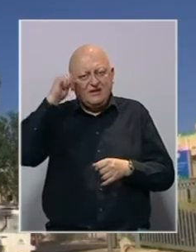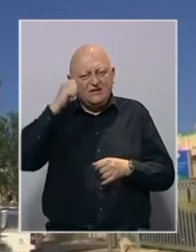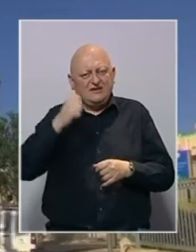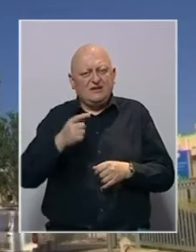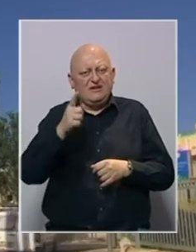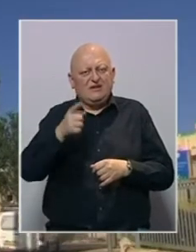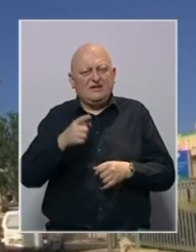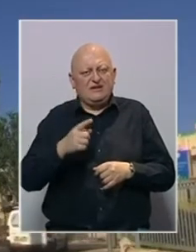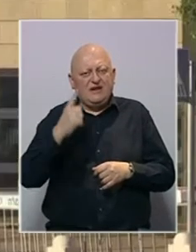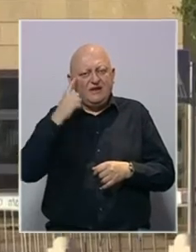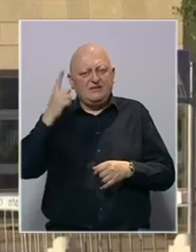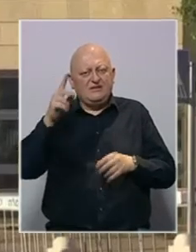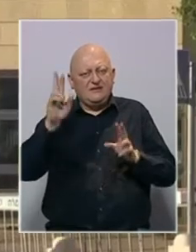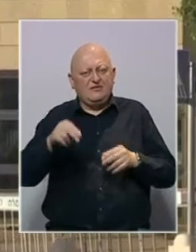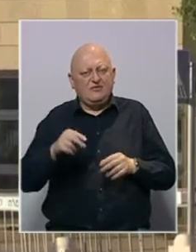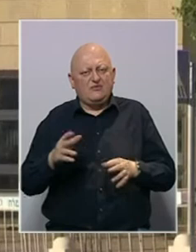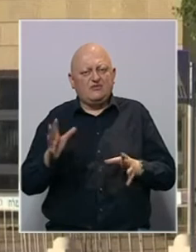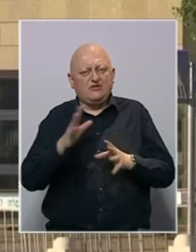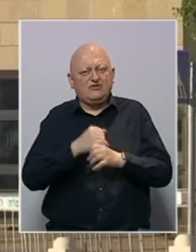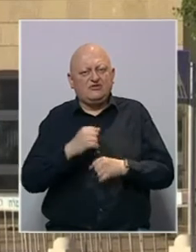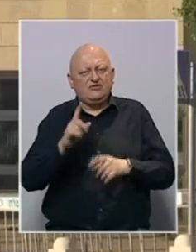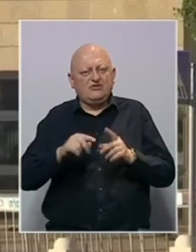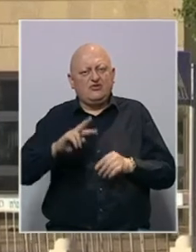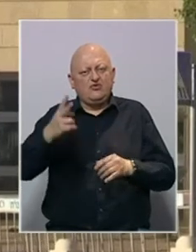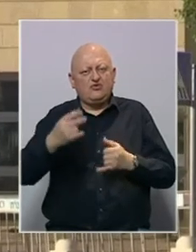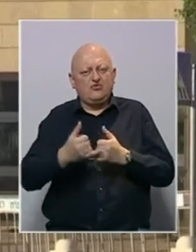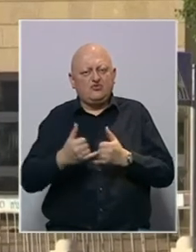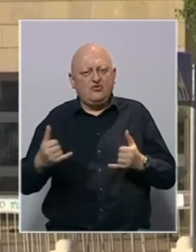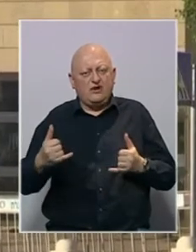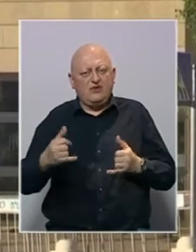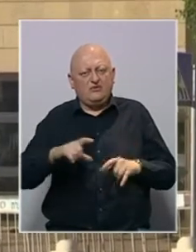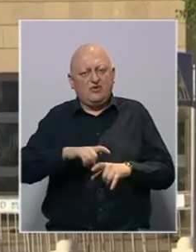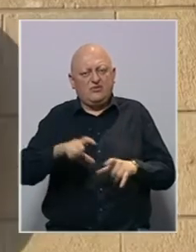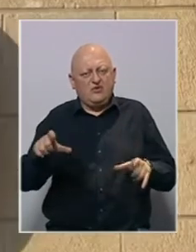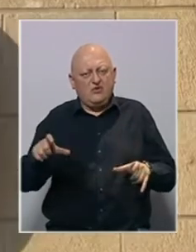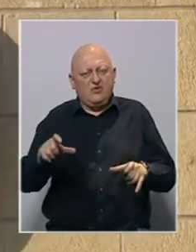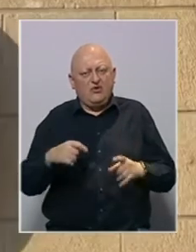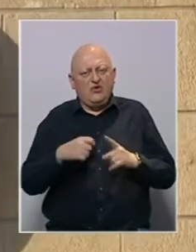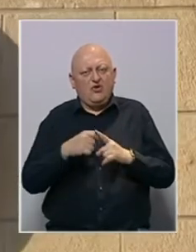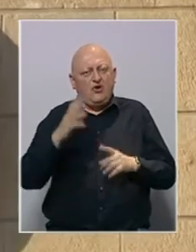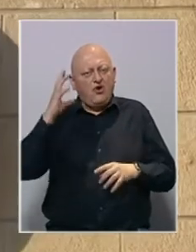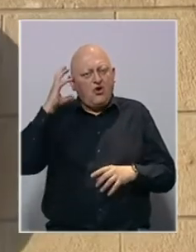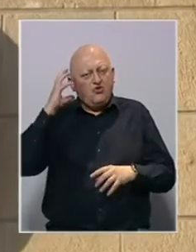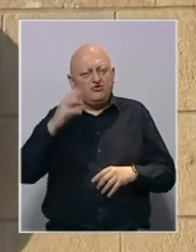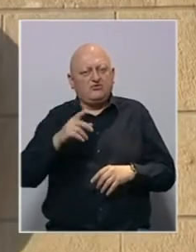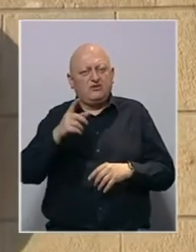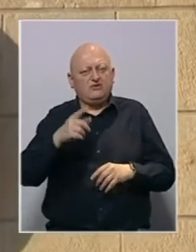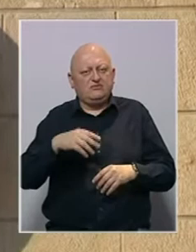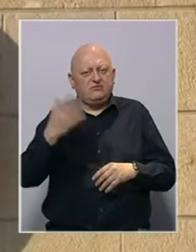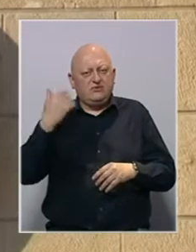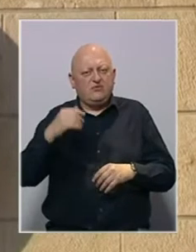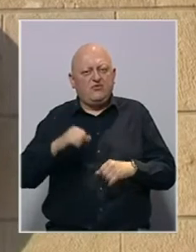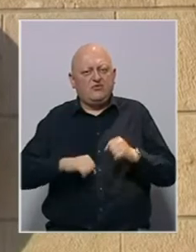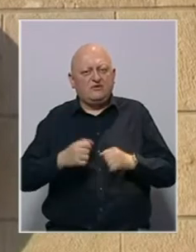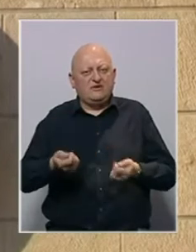grad Izraela, a da se takva ideja može realizirati u nekom drugom gradu na zapadnoj obali. Kozulat koji je